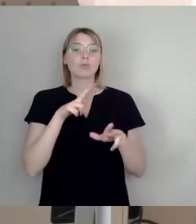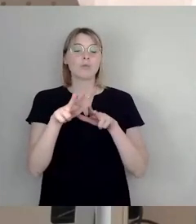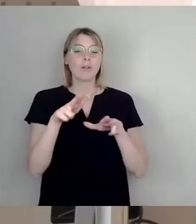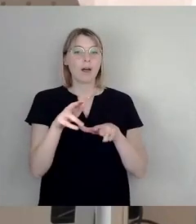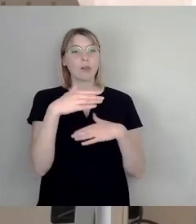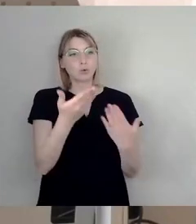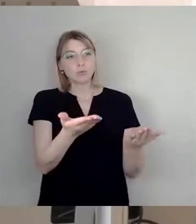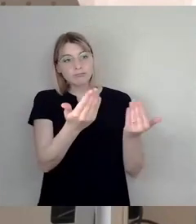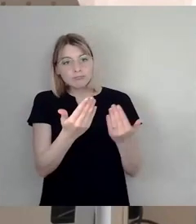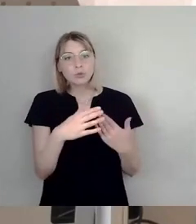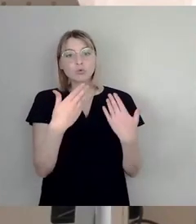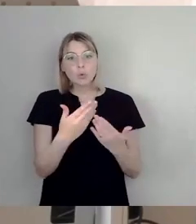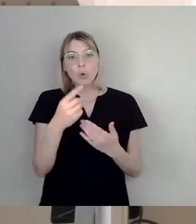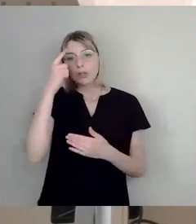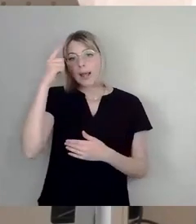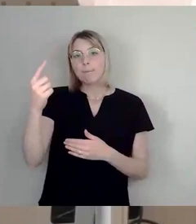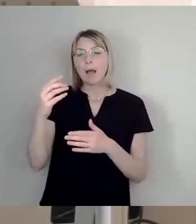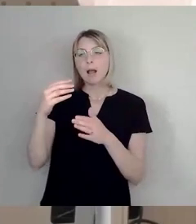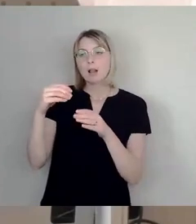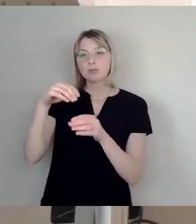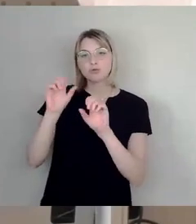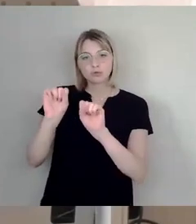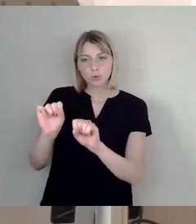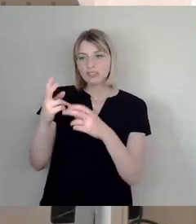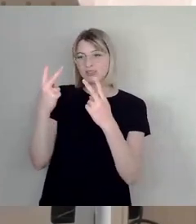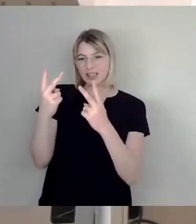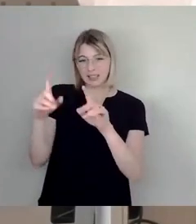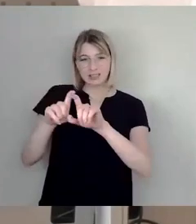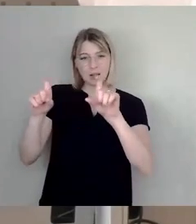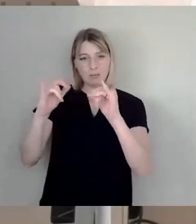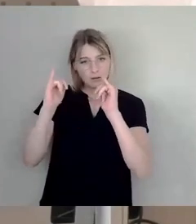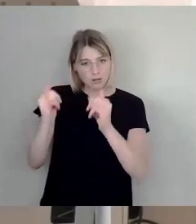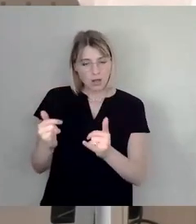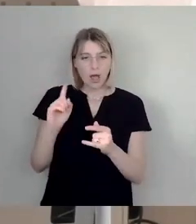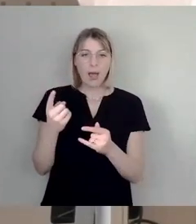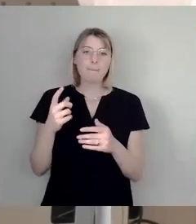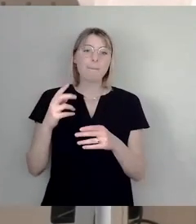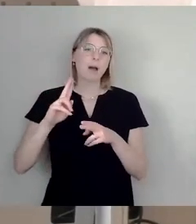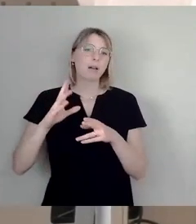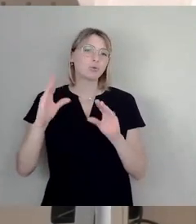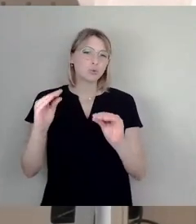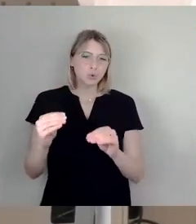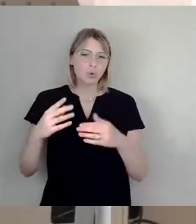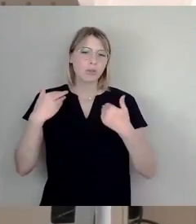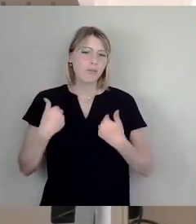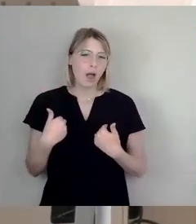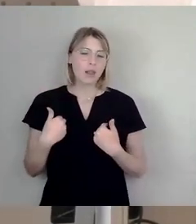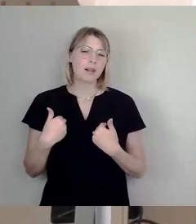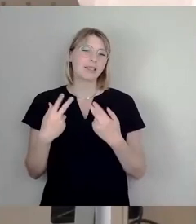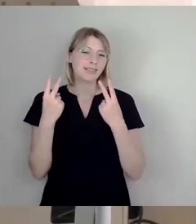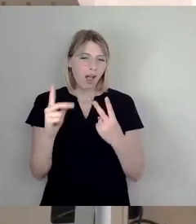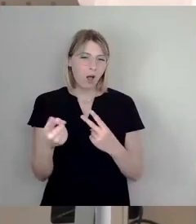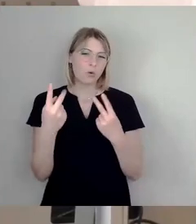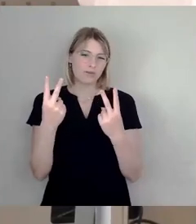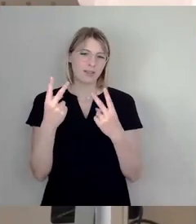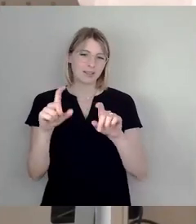Denkmalschutzinteressen sind da nach wie vor wichtig, aber es ist eben auch das Nutzungsverhalten oder Nutzerinnenverhalten heutzutage wichtig. Und deswegen